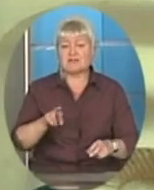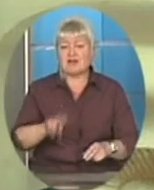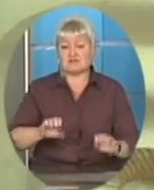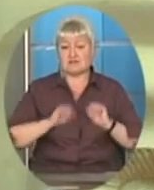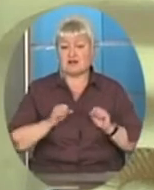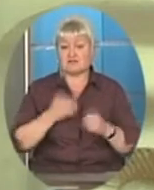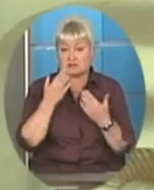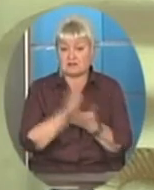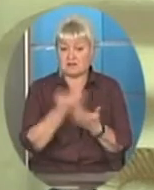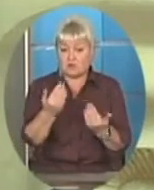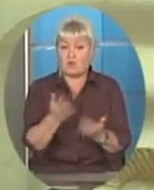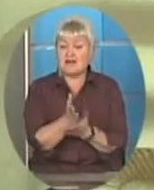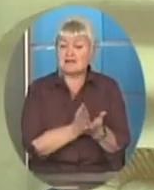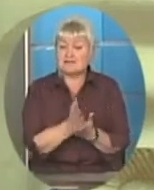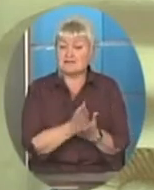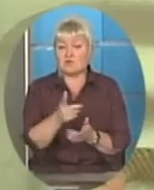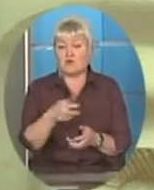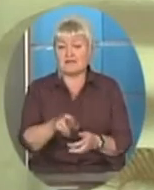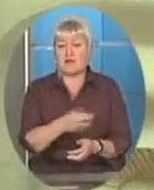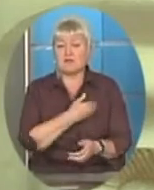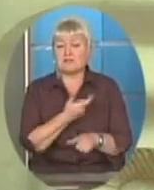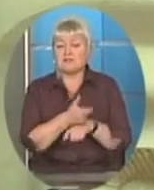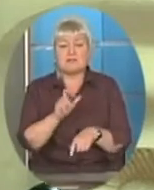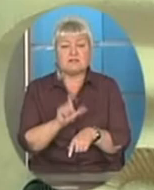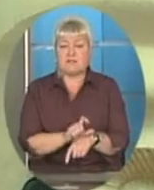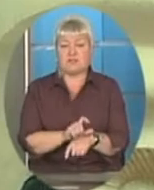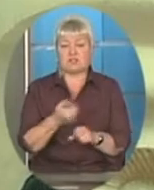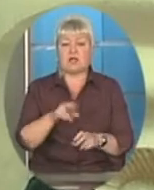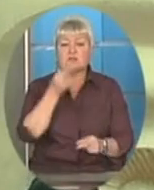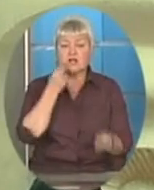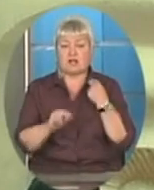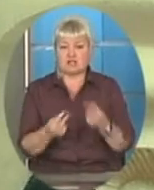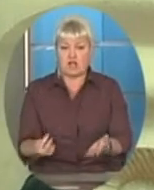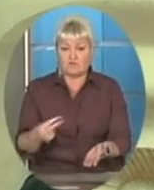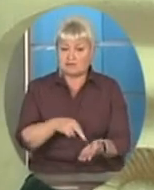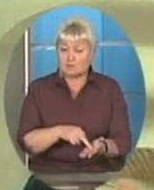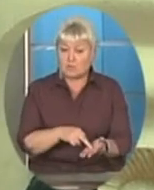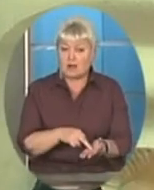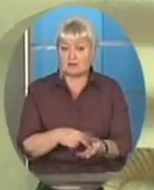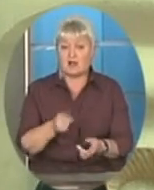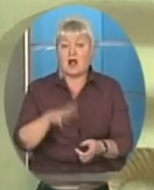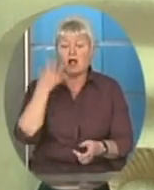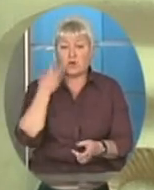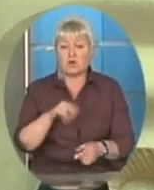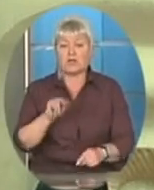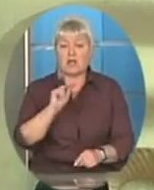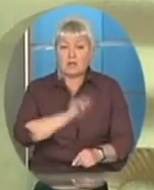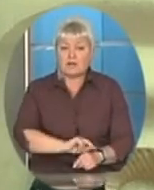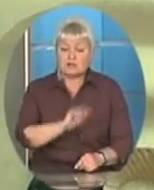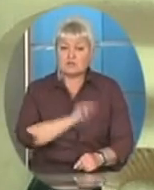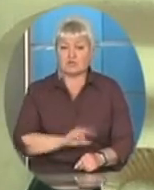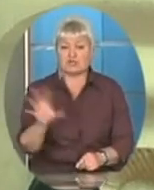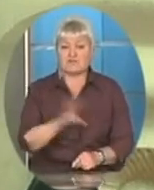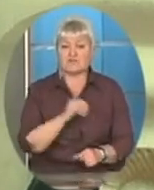заслуга, що я хотів як найбільше, як найкраще виступати. Але от коли працюєш і коли вся